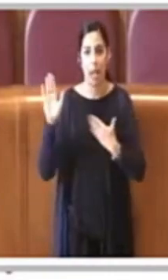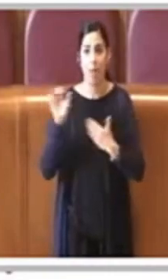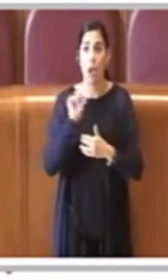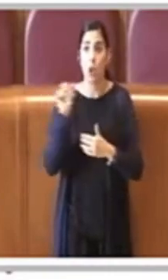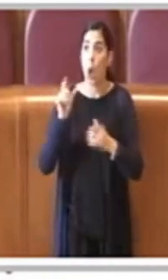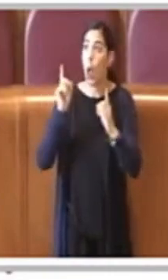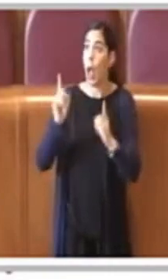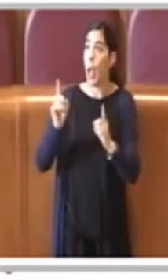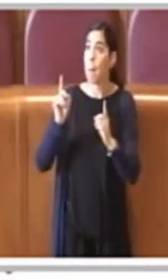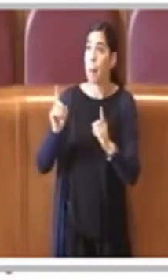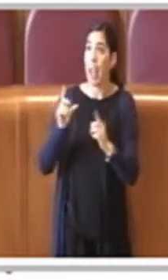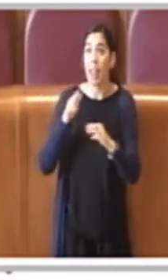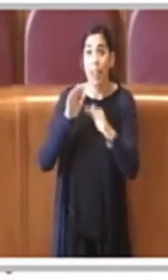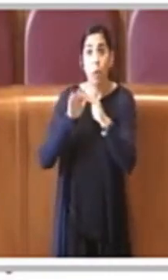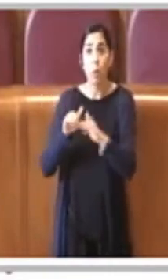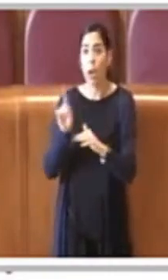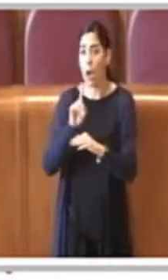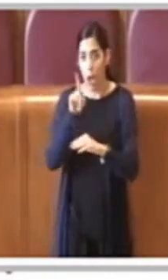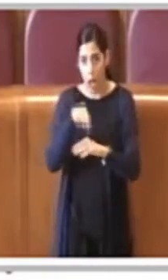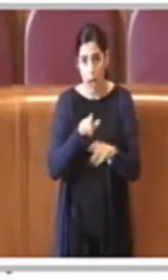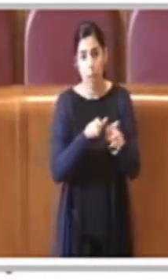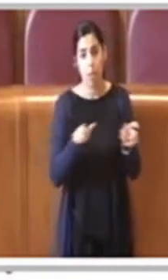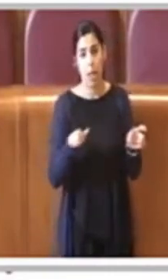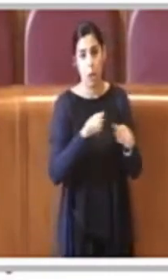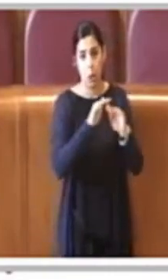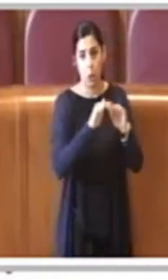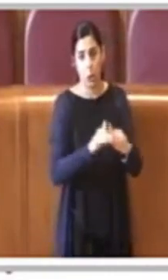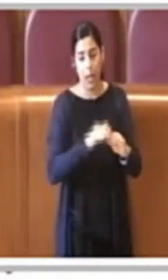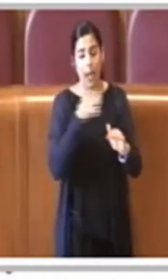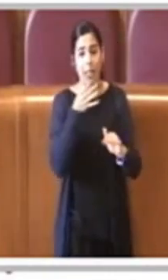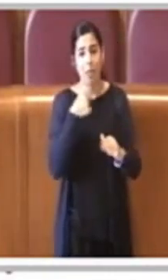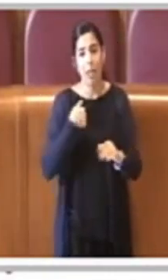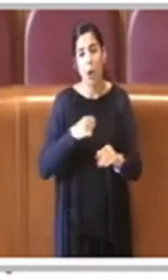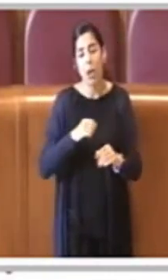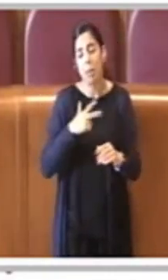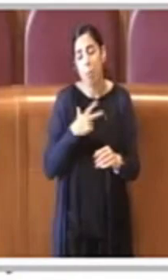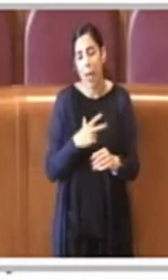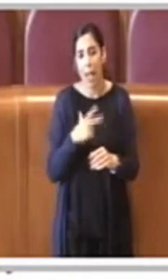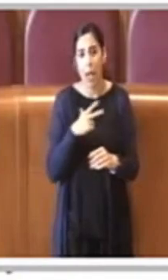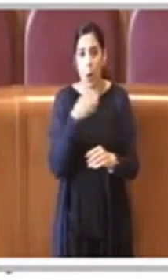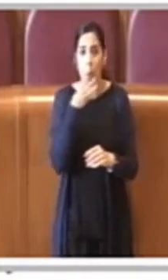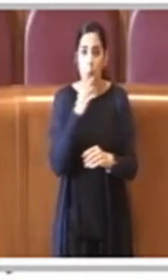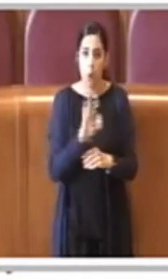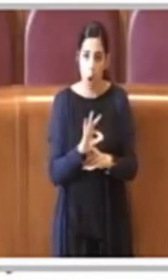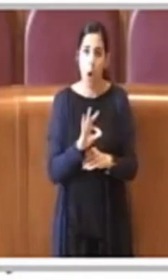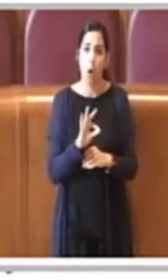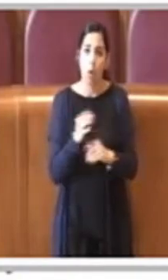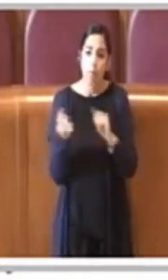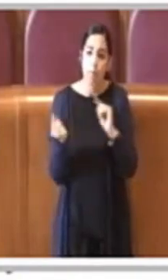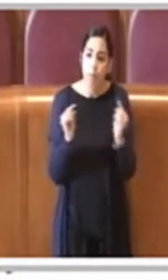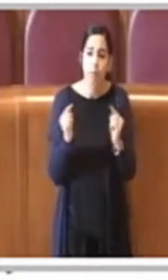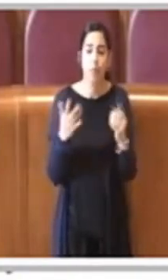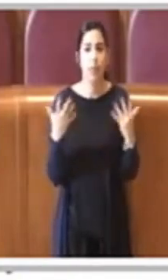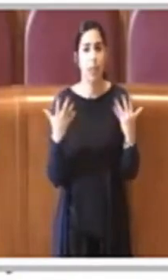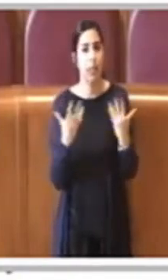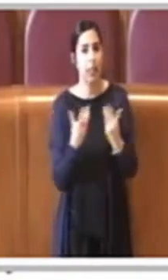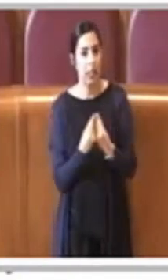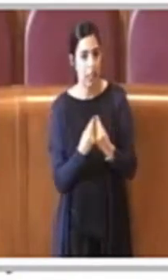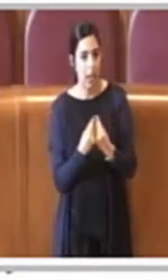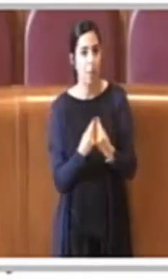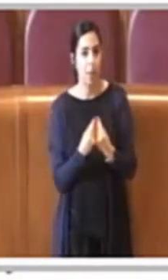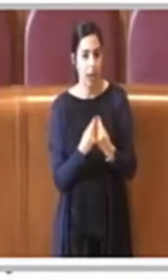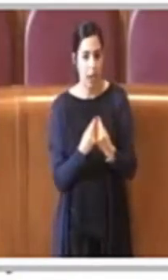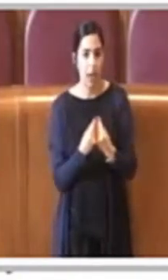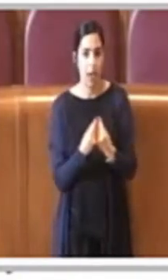perciò io spero si possa in qualche modo anche discuterne insieme al